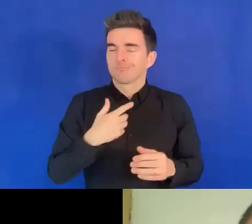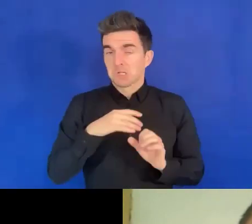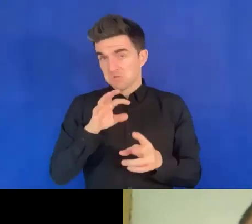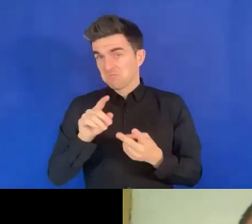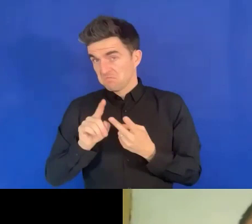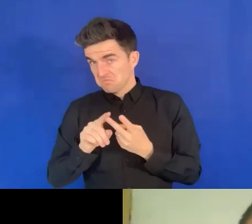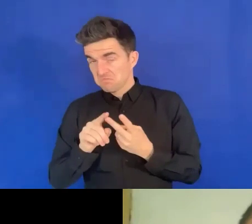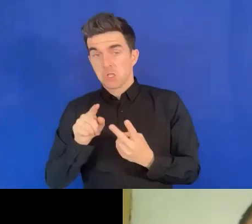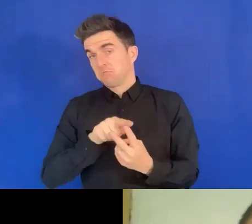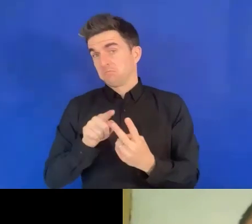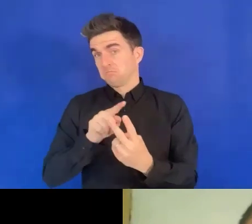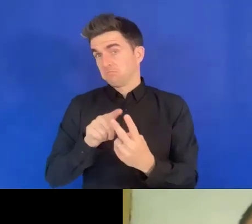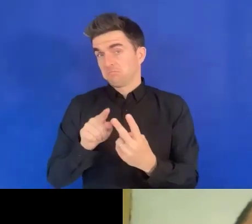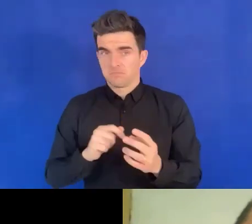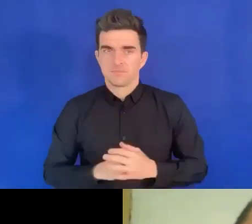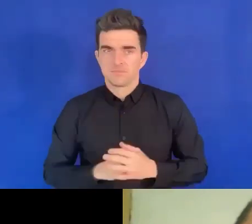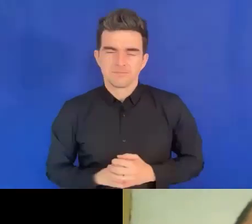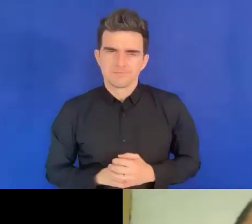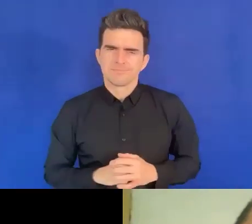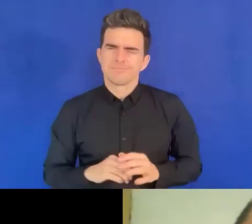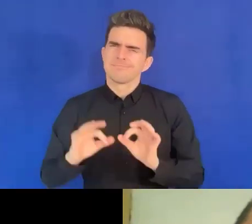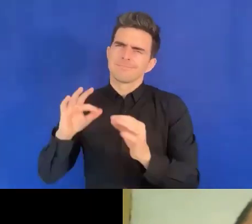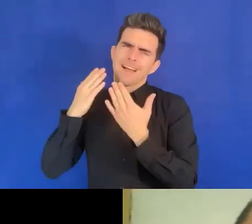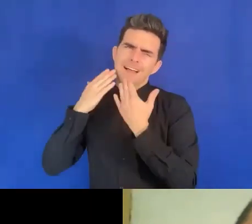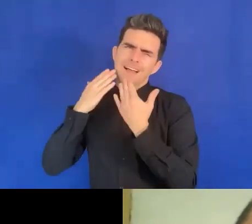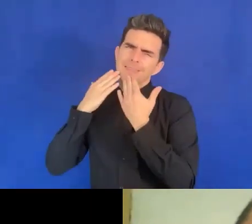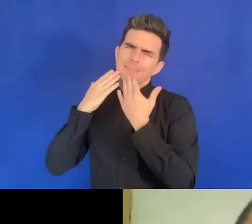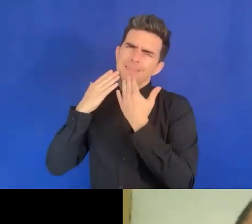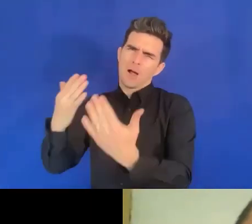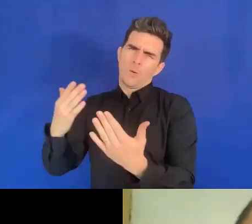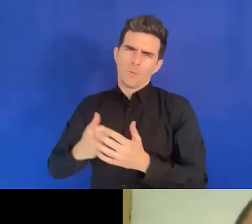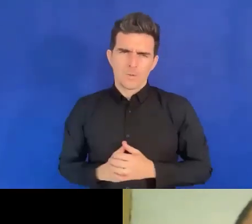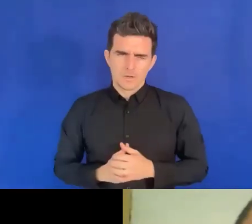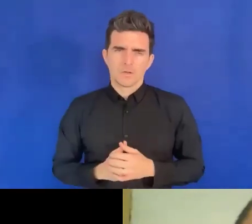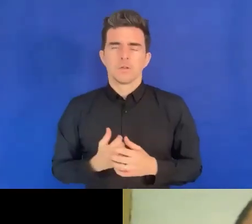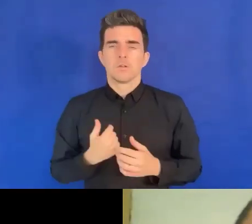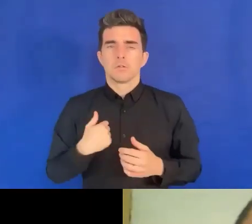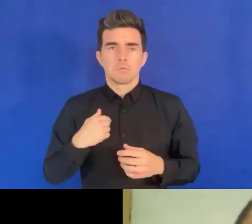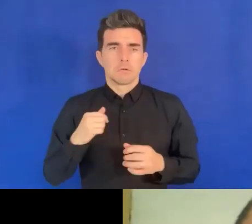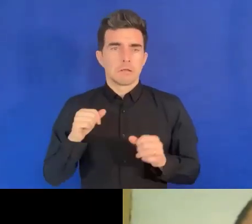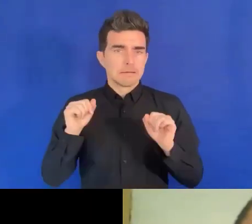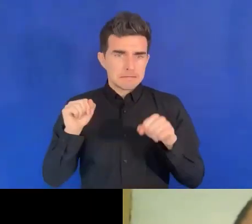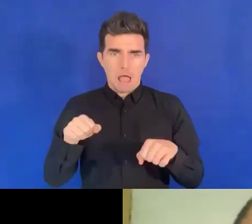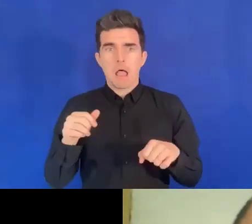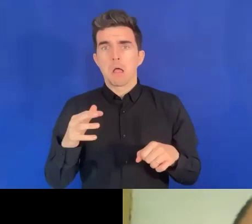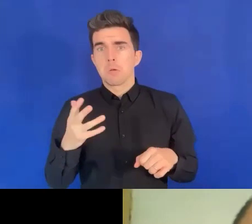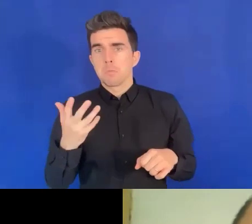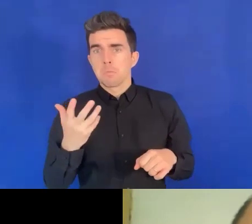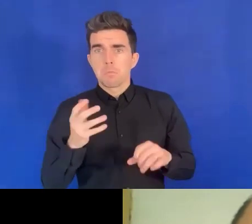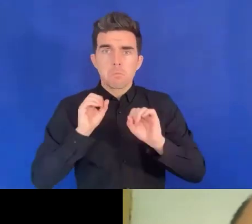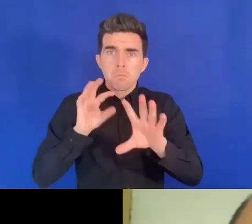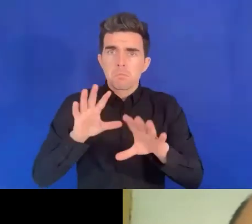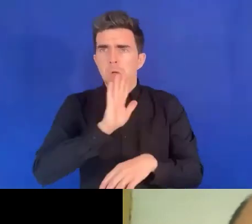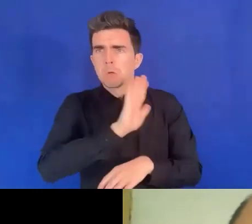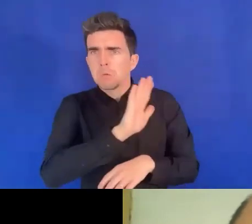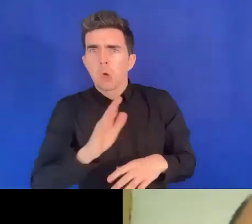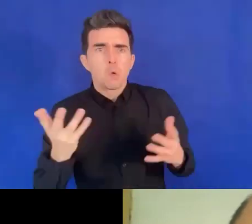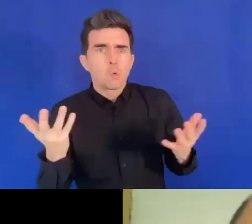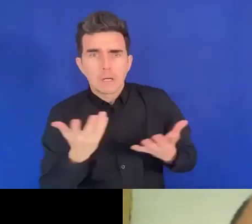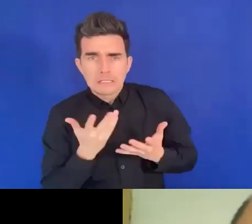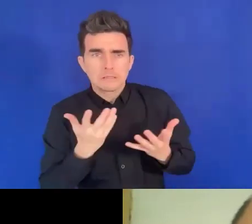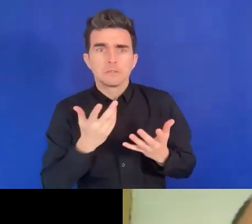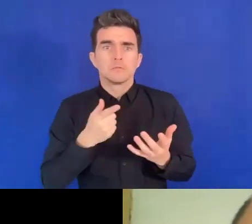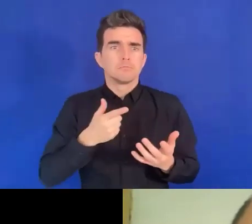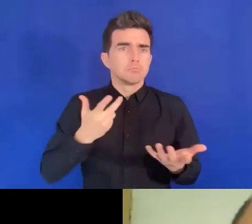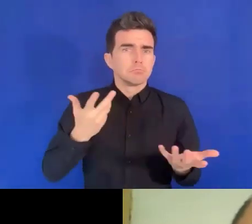et des opportunités pour les personnes handicapées de faire leur voix entendre et d'écouter leurs besoins et